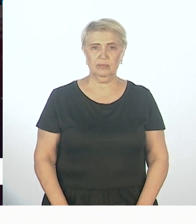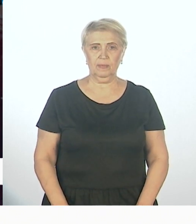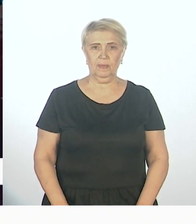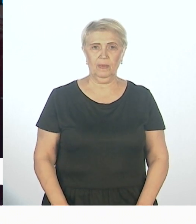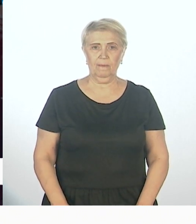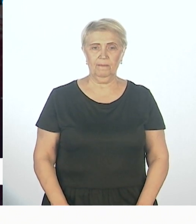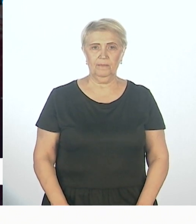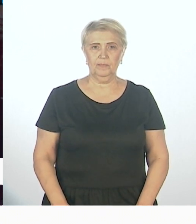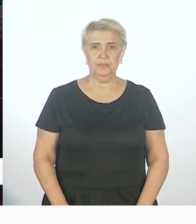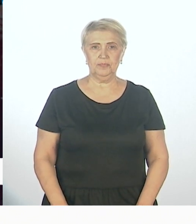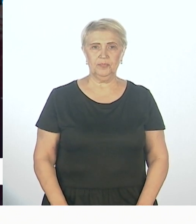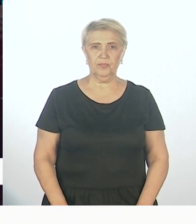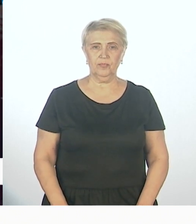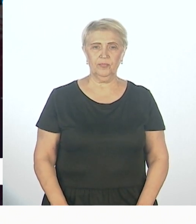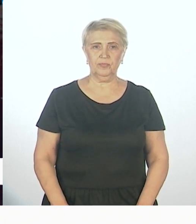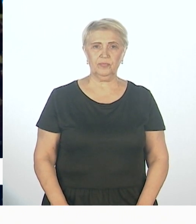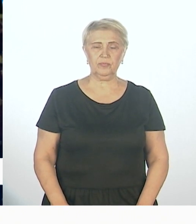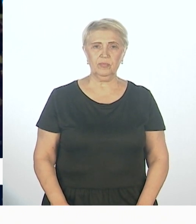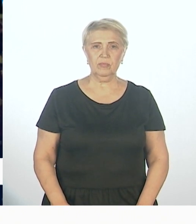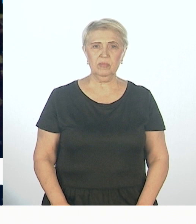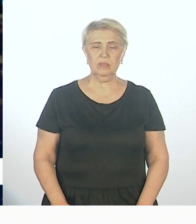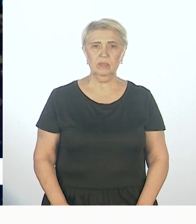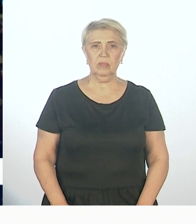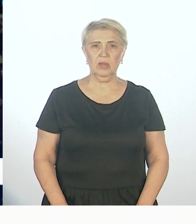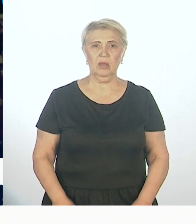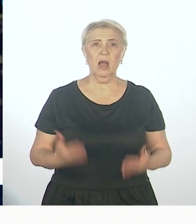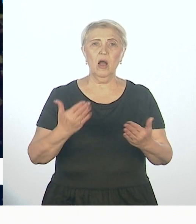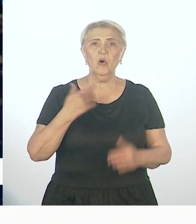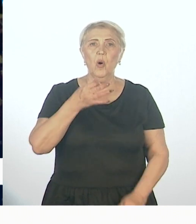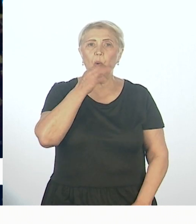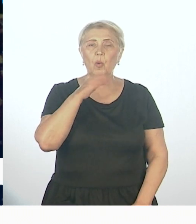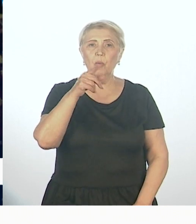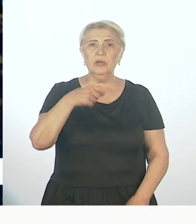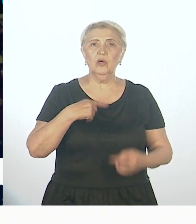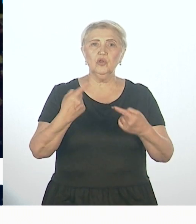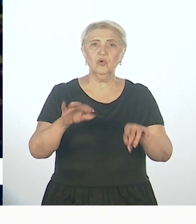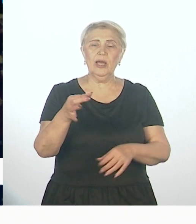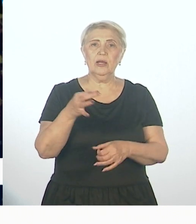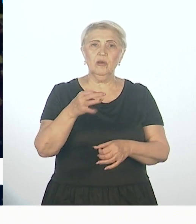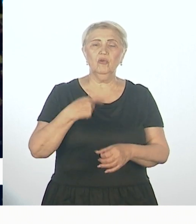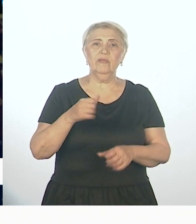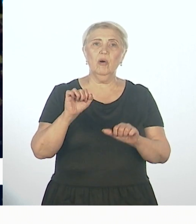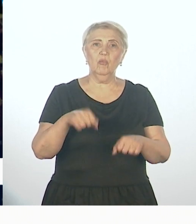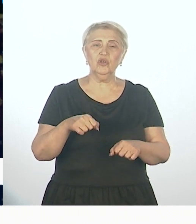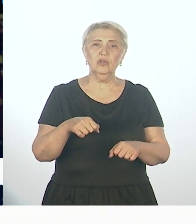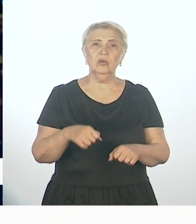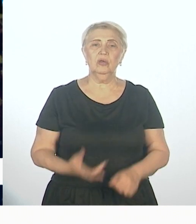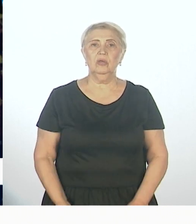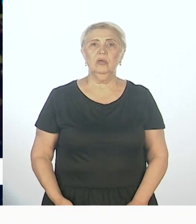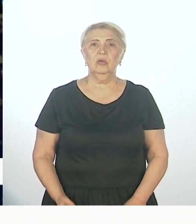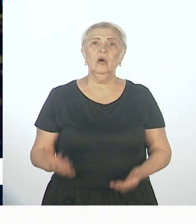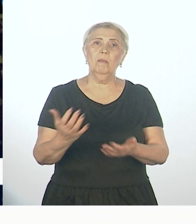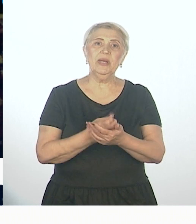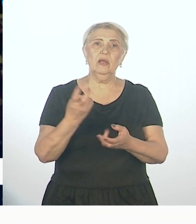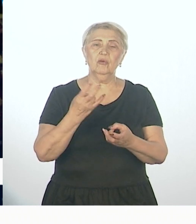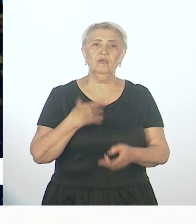Давайте все-таки вернемся. Какой опыт из других регионов, может быть, тоже стоит нам перенять?